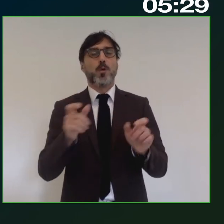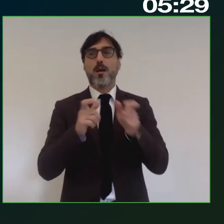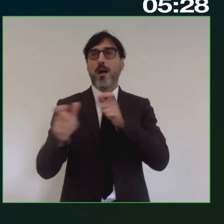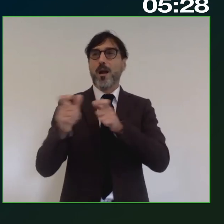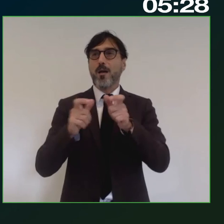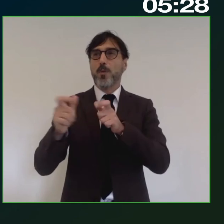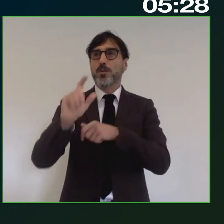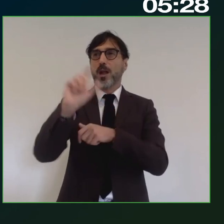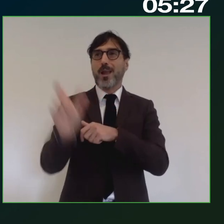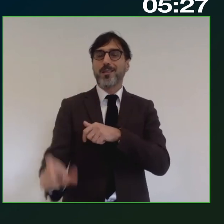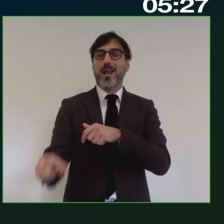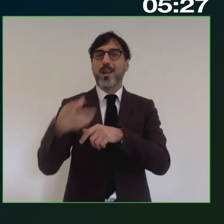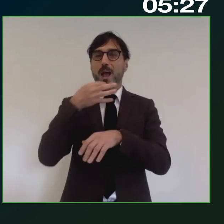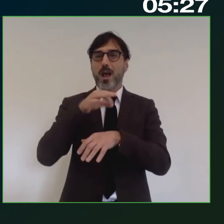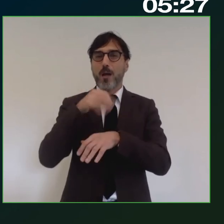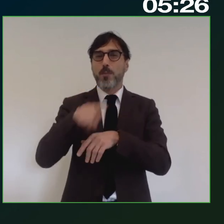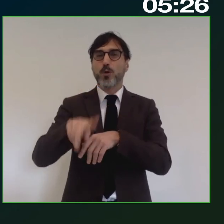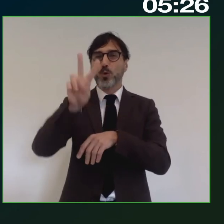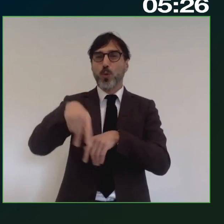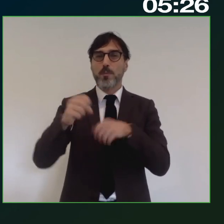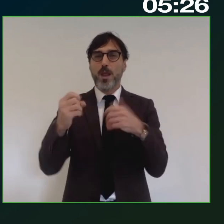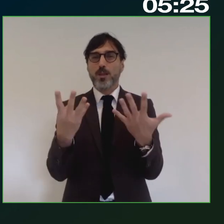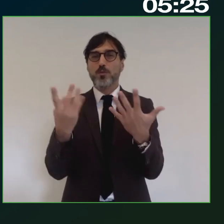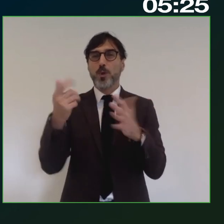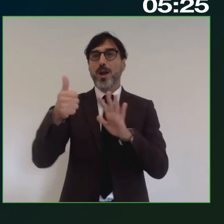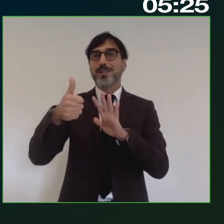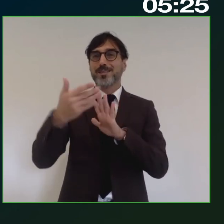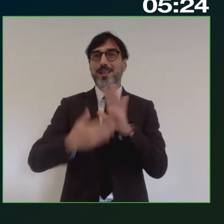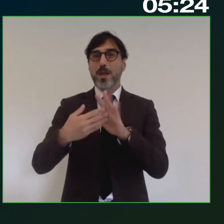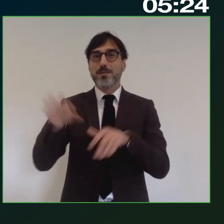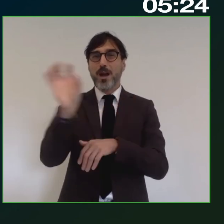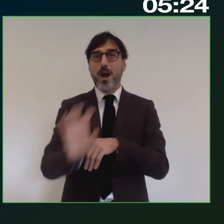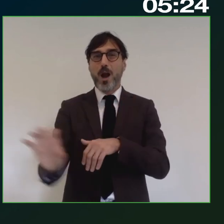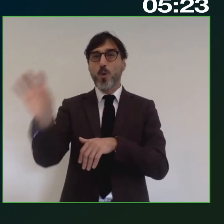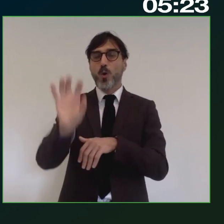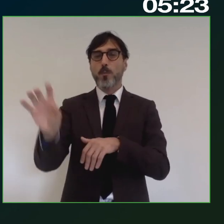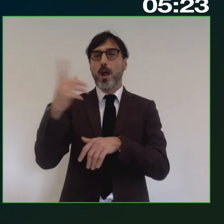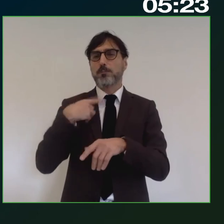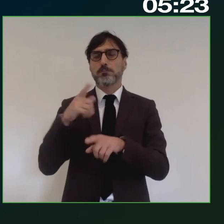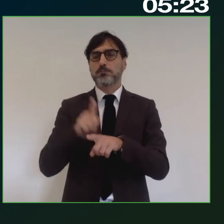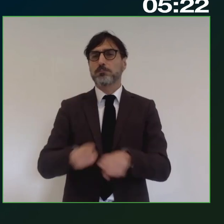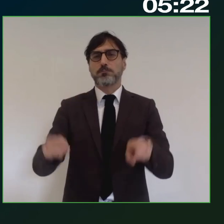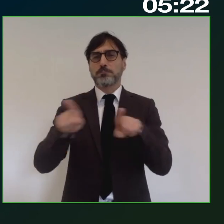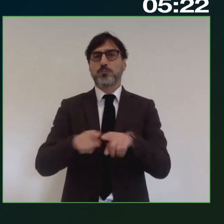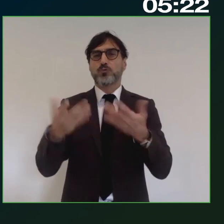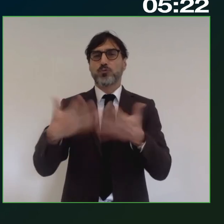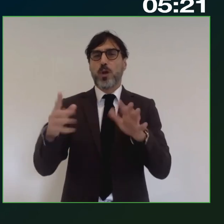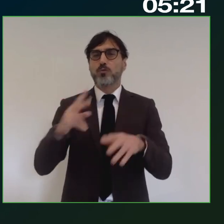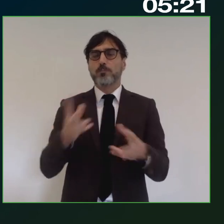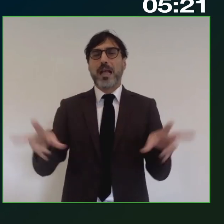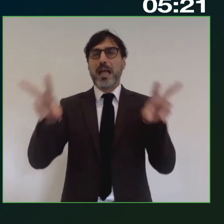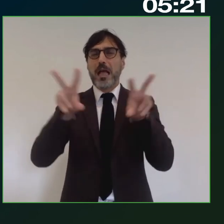Paese per l'Italia del 2019 nell'ambito del semestre europeo le medesime cose sono state ribadite con una forza